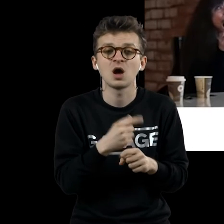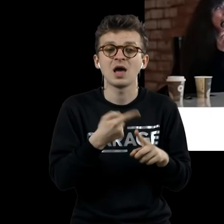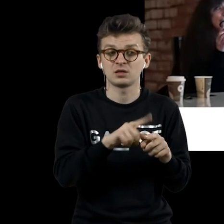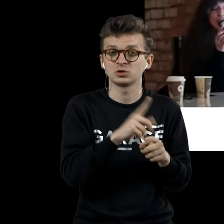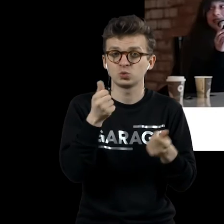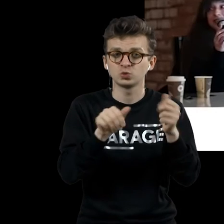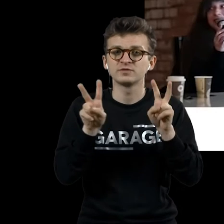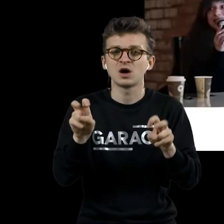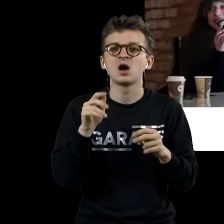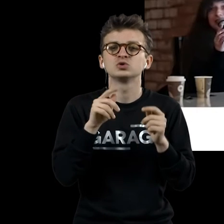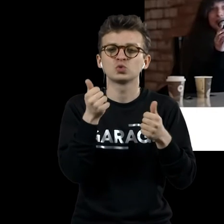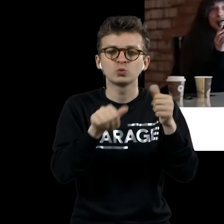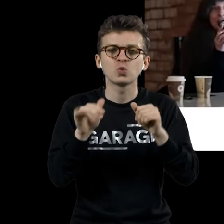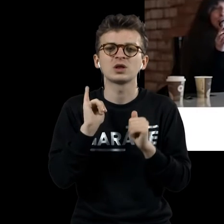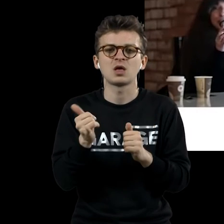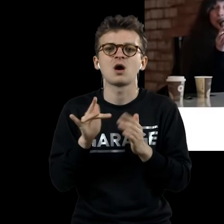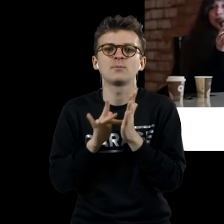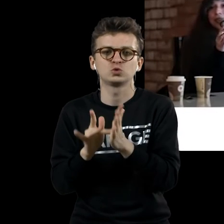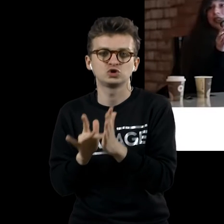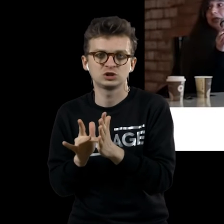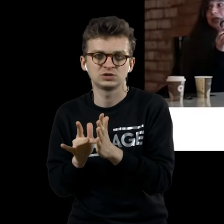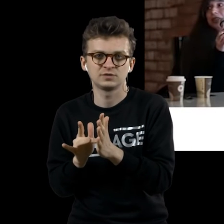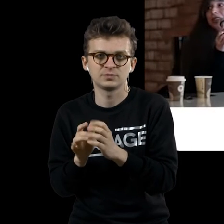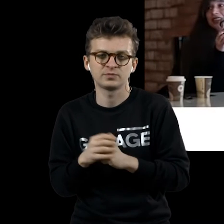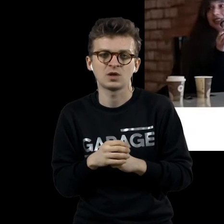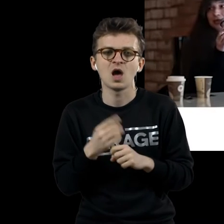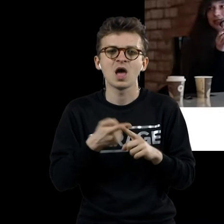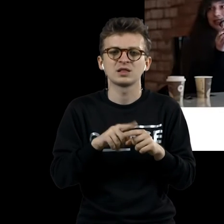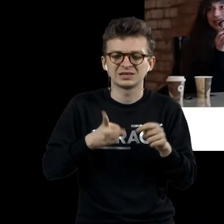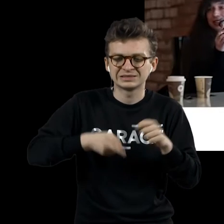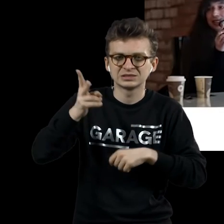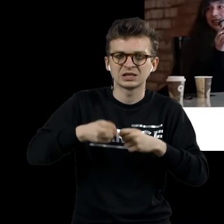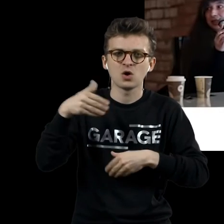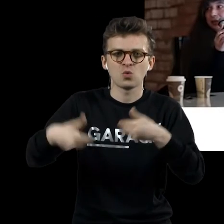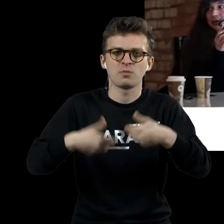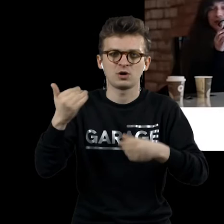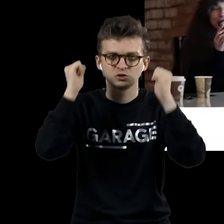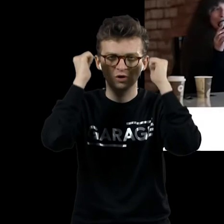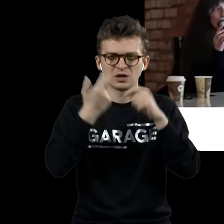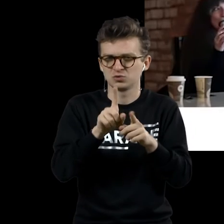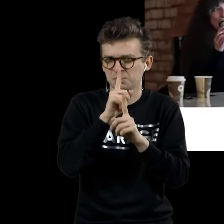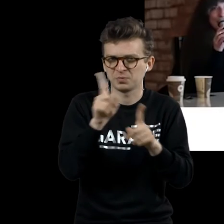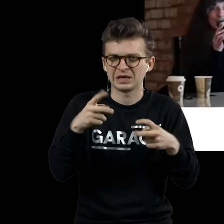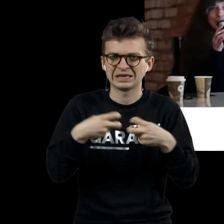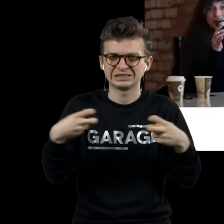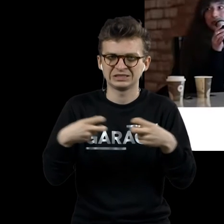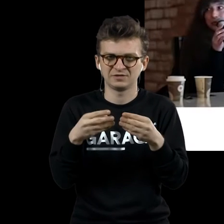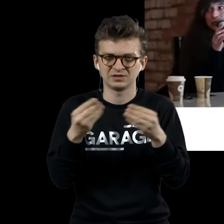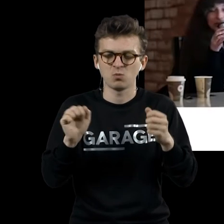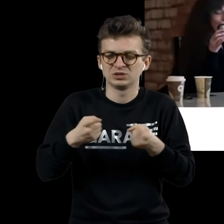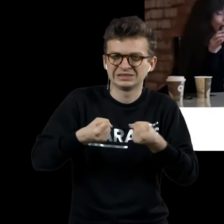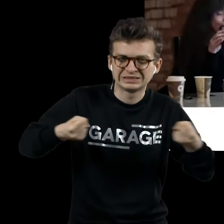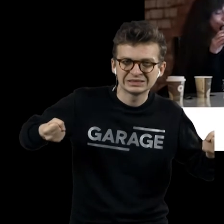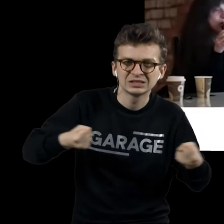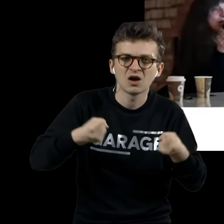Она складывается. Это разрезанные купальные шапочки. Это какой-то странный резиновый предмет, который можно растягивать, который